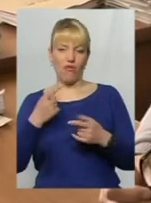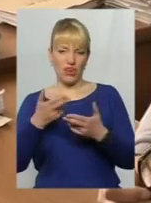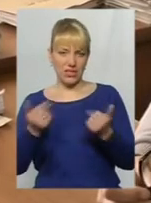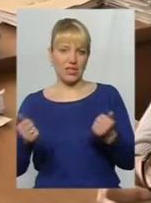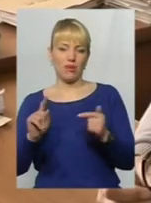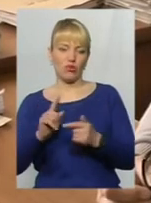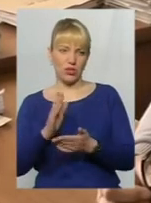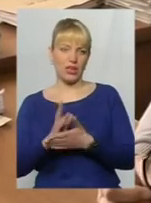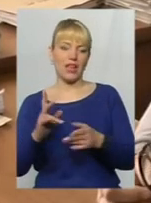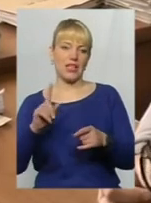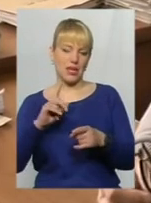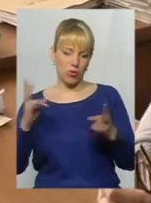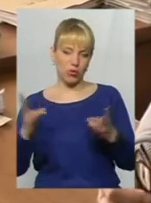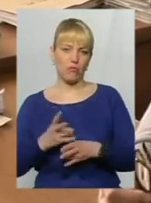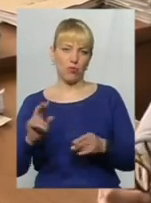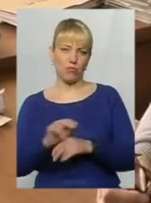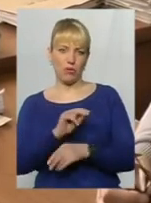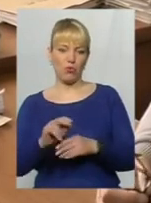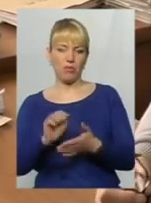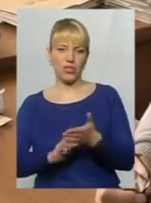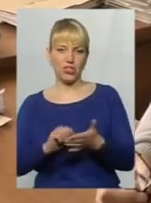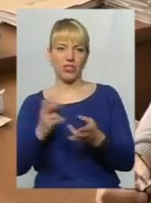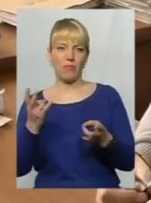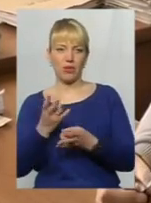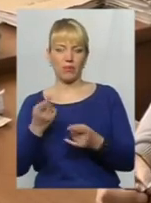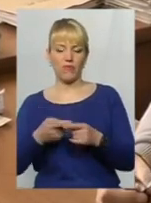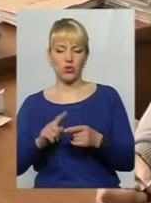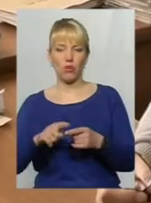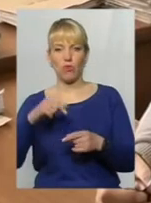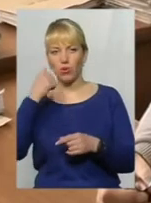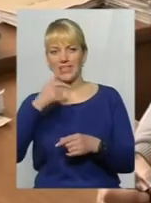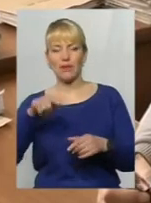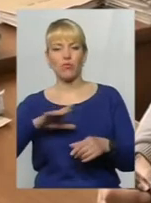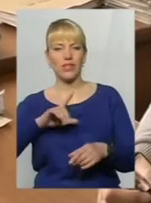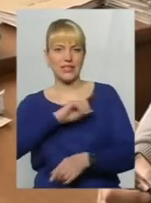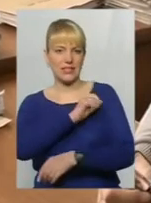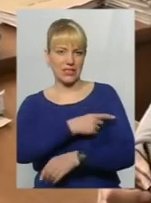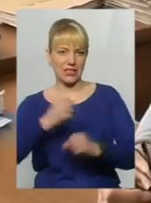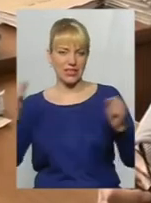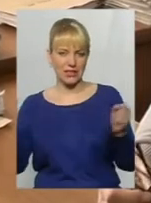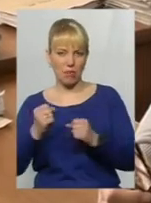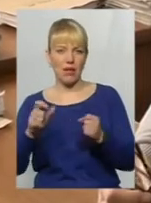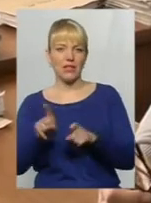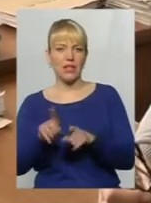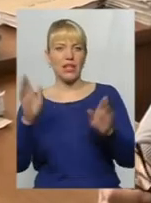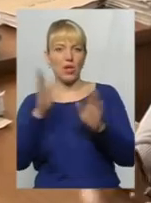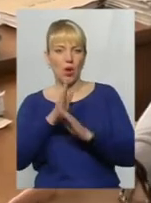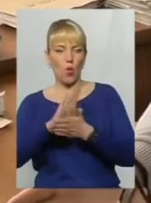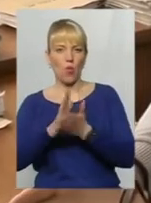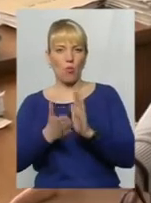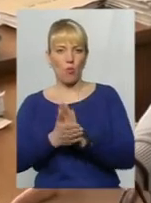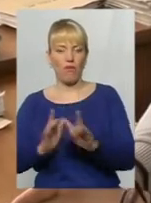негайно потребуємо ремонту. Причиною тому є така оцього року зима, склалася такі зимові кліматичні умови, що